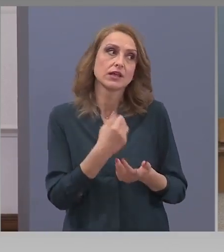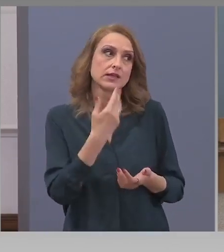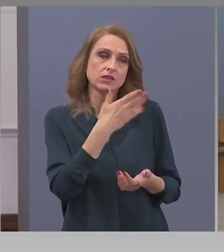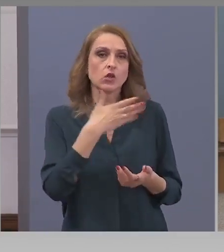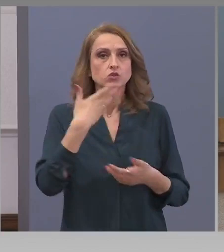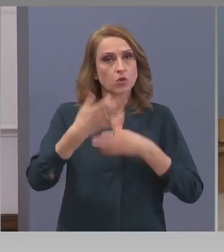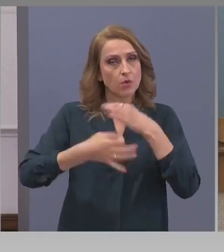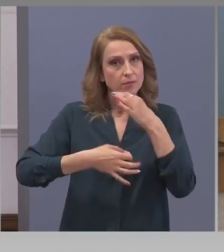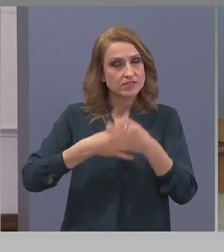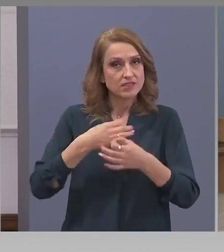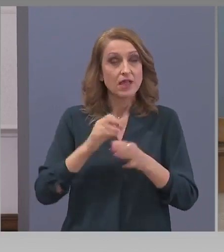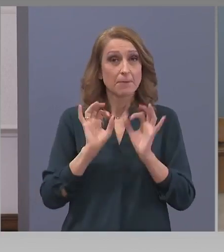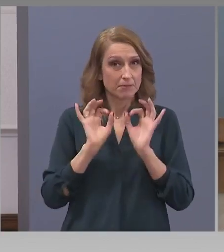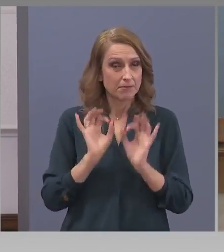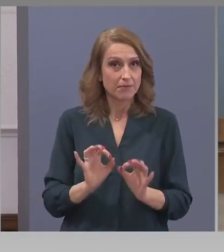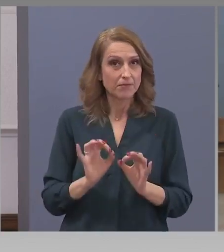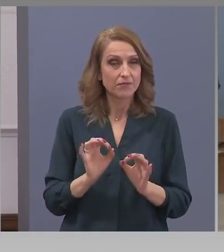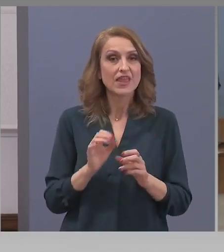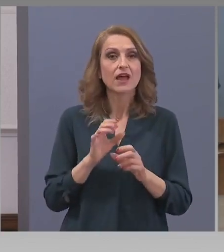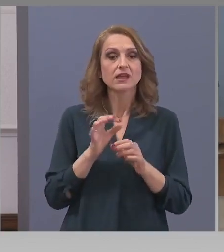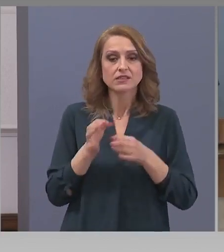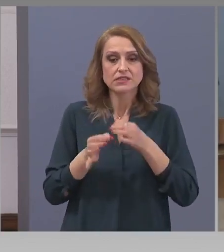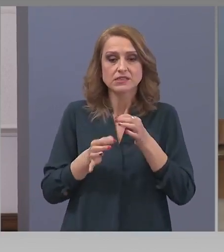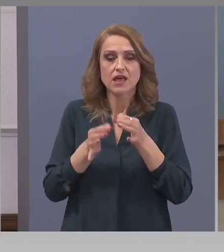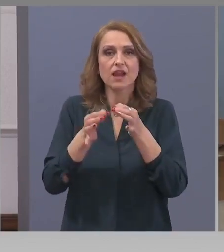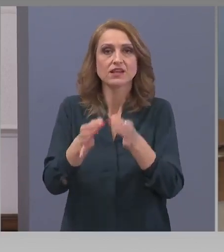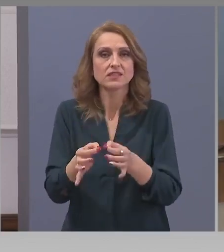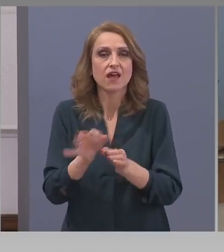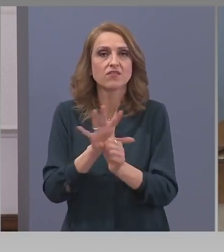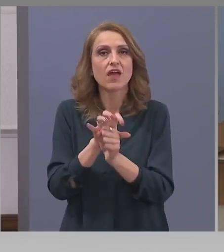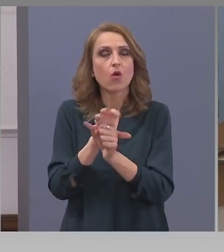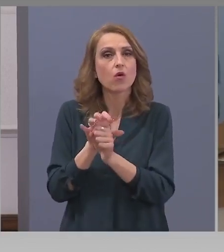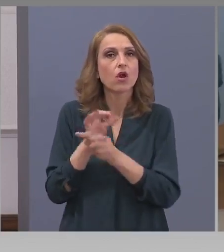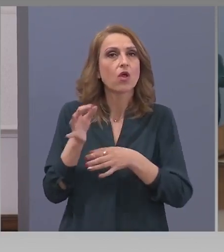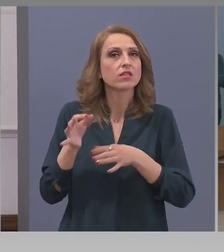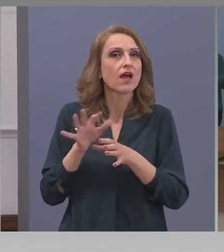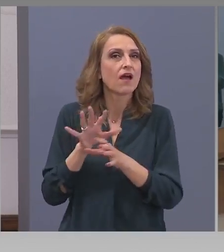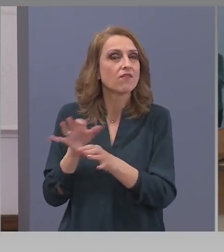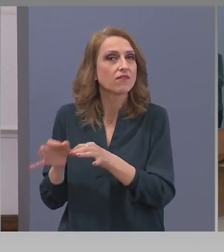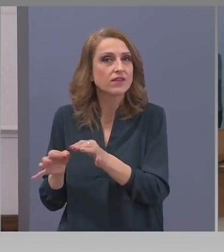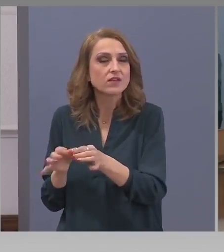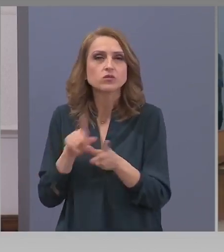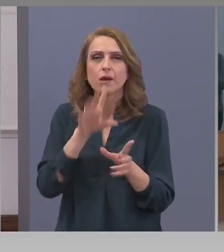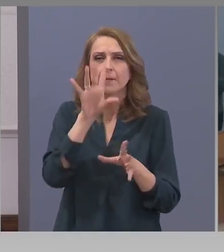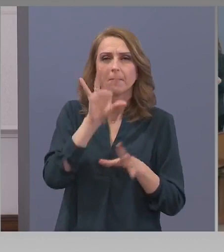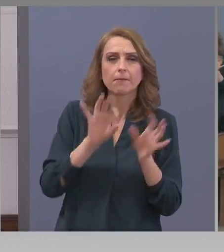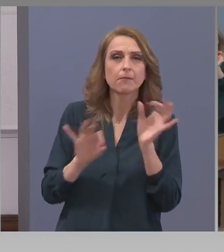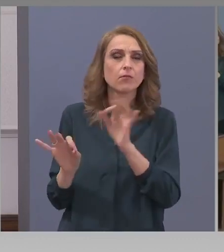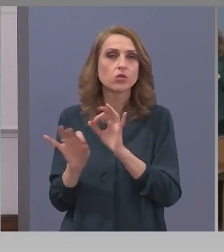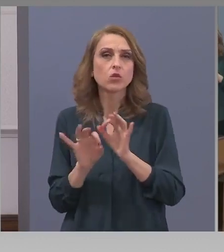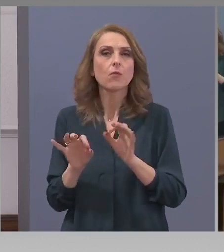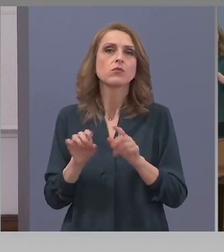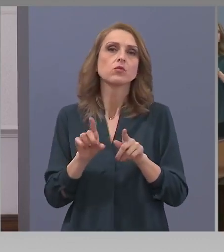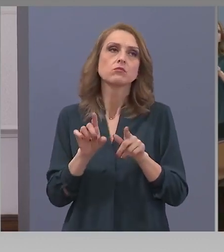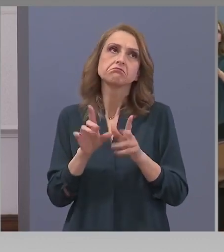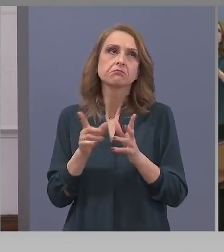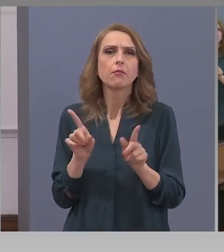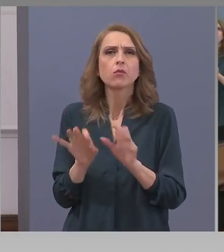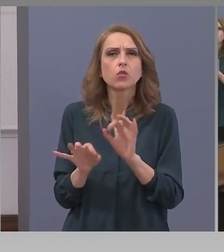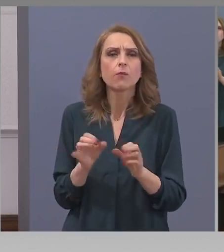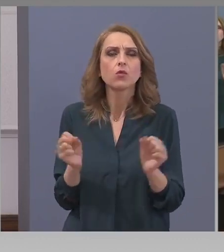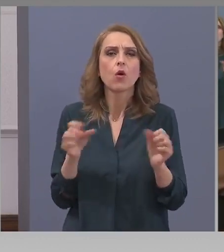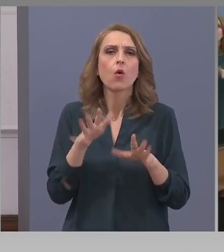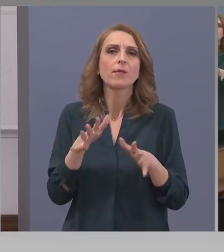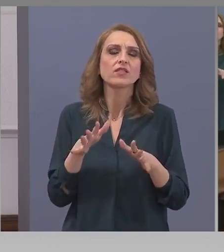мене, но по принцип заразяването с коронавирус е заразяване, което прилича по много неща на обикновенната настинка.